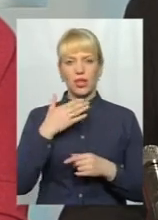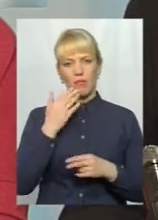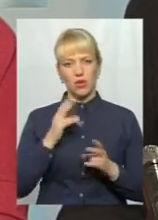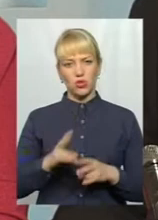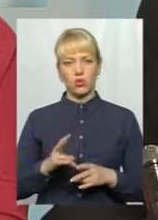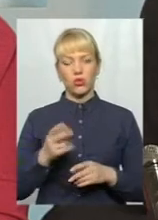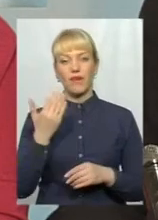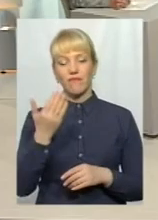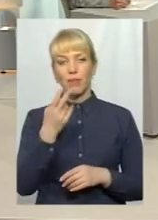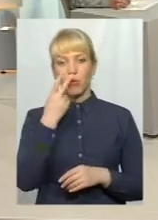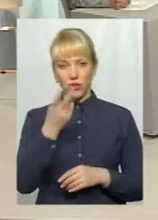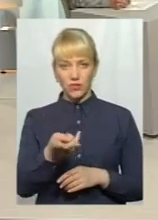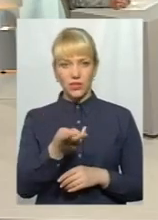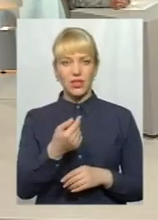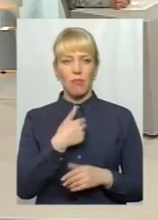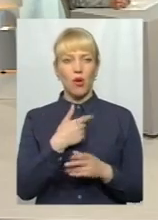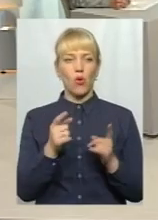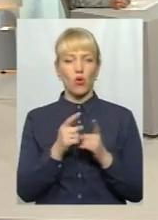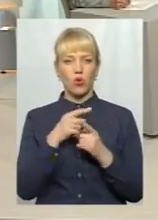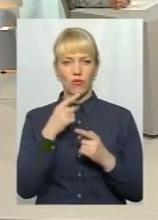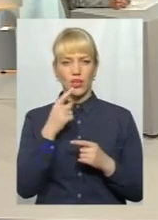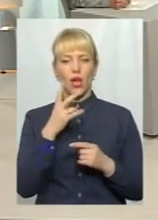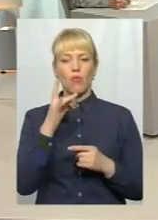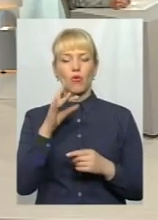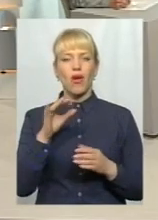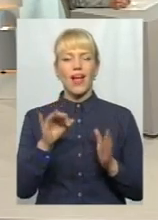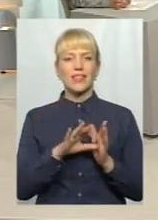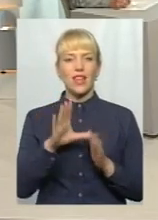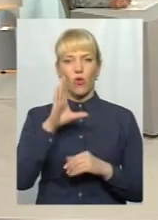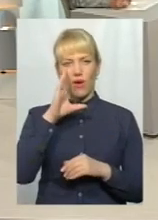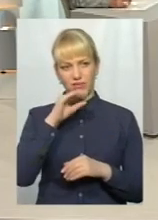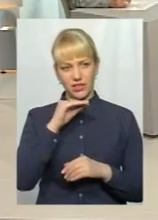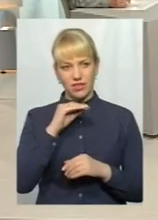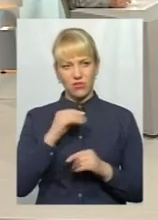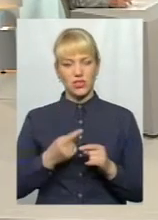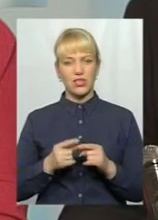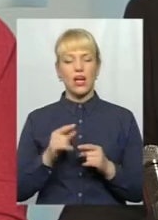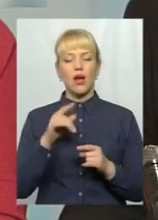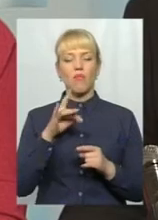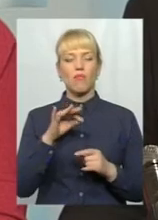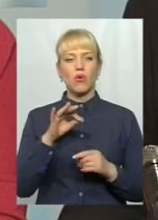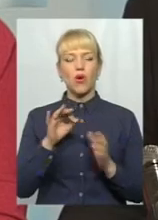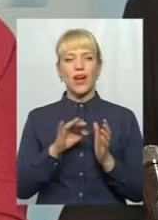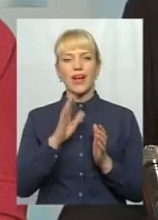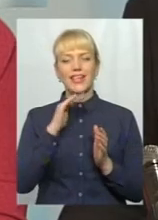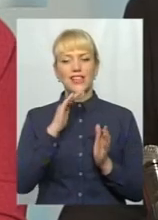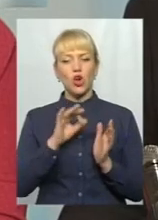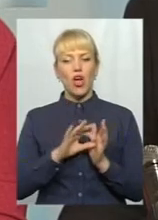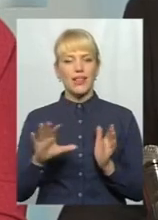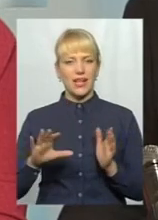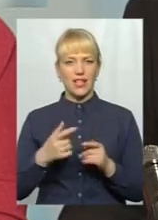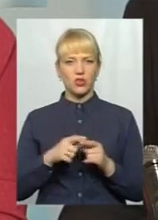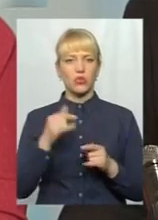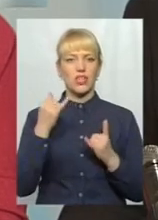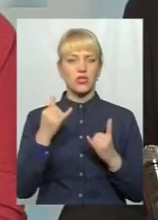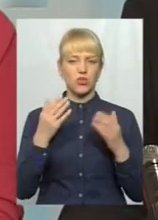ми вже про це коротенько говорили, наприклад, про енергоефективність, а про гідроенергетику. Гідроенергетика